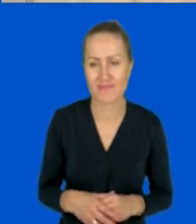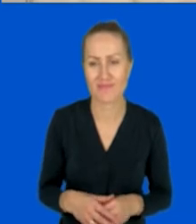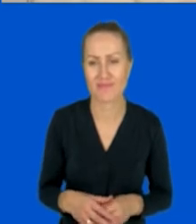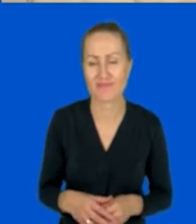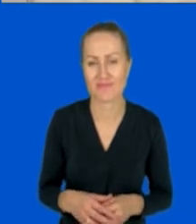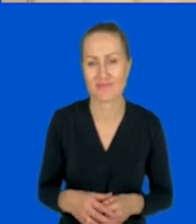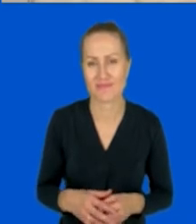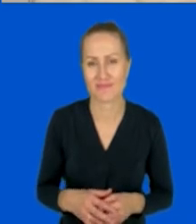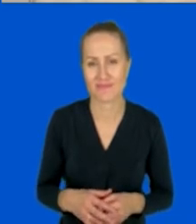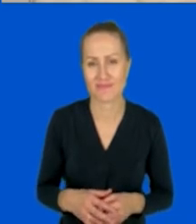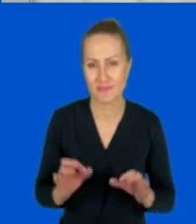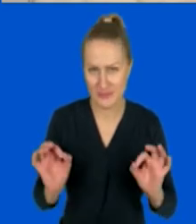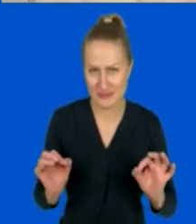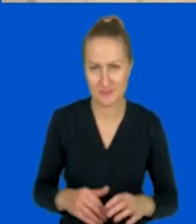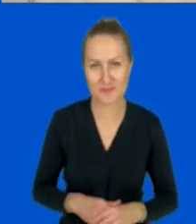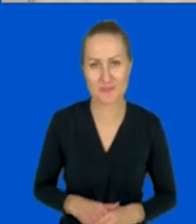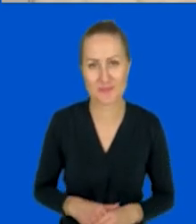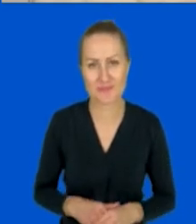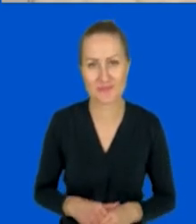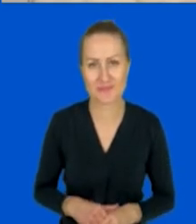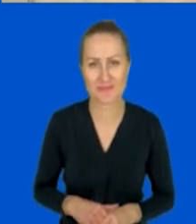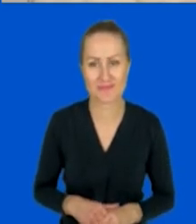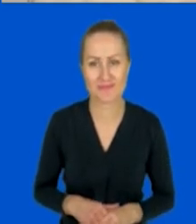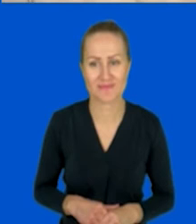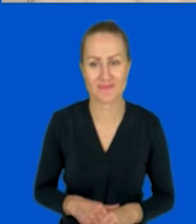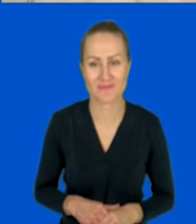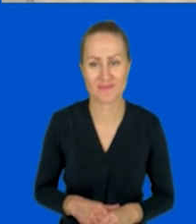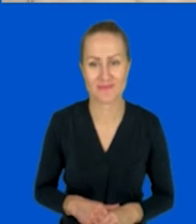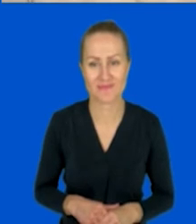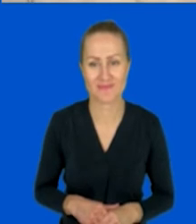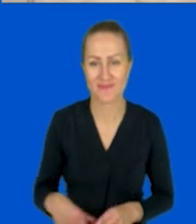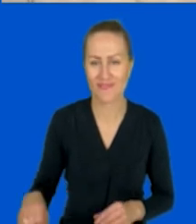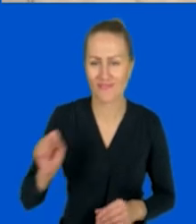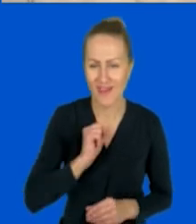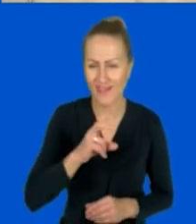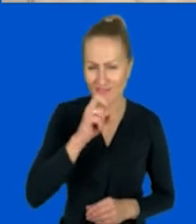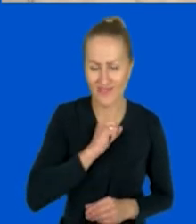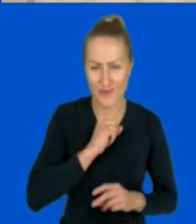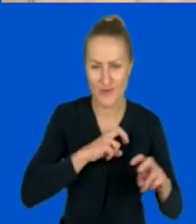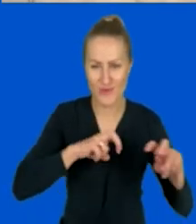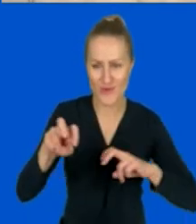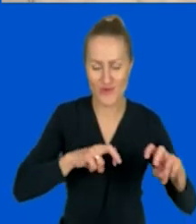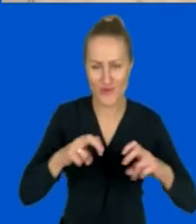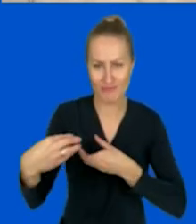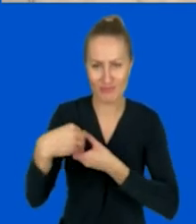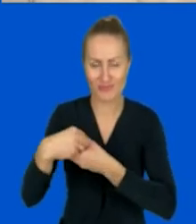Dobra. Ale fajnie widać dynamikę uczestników.